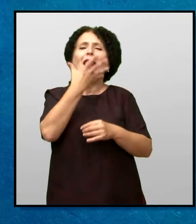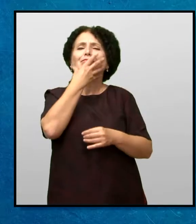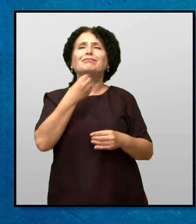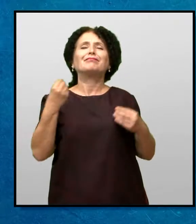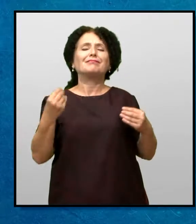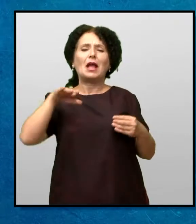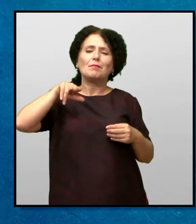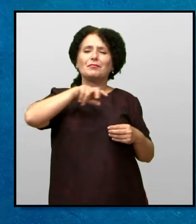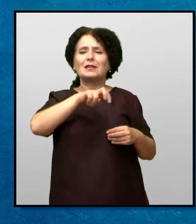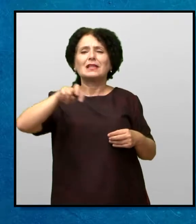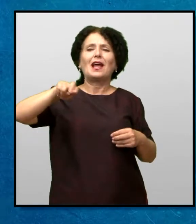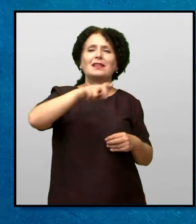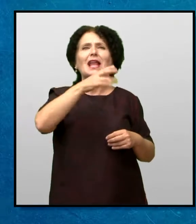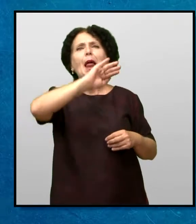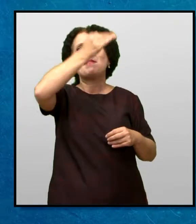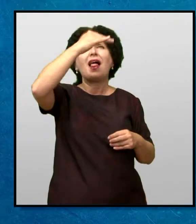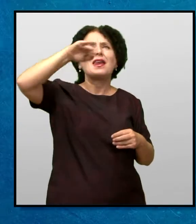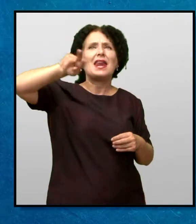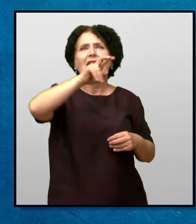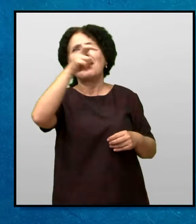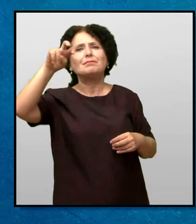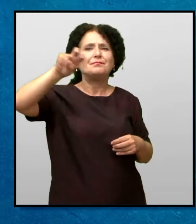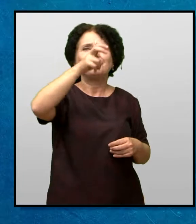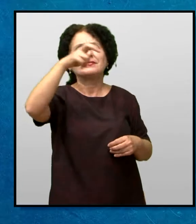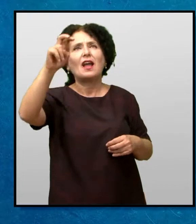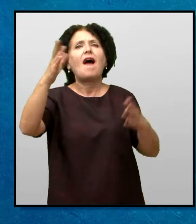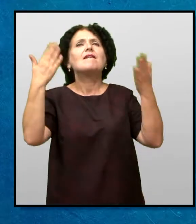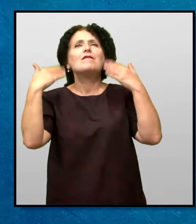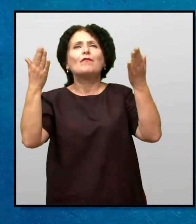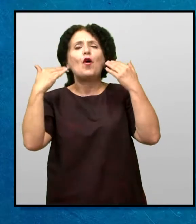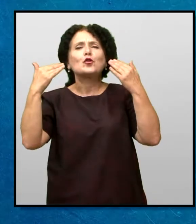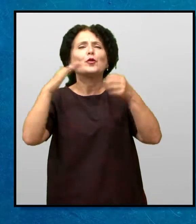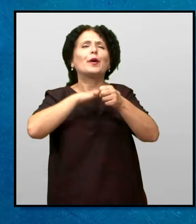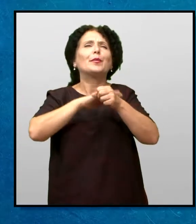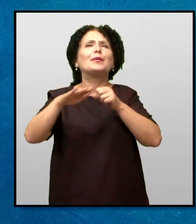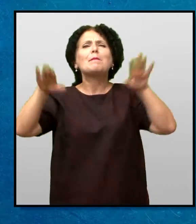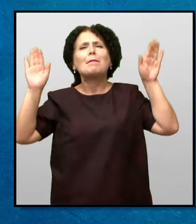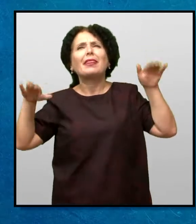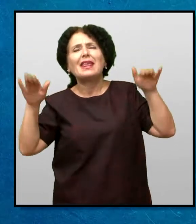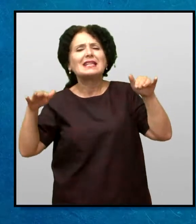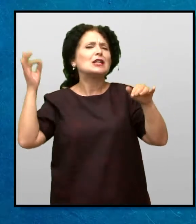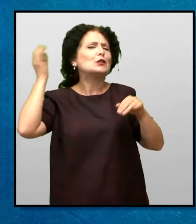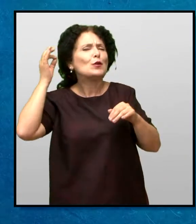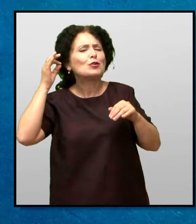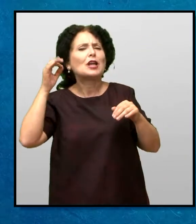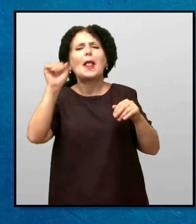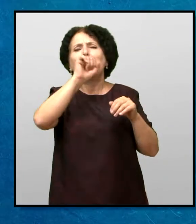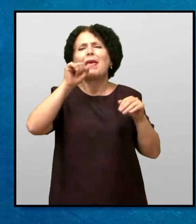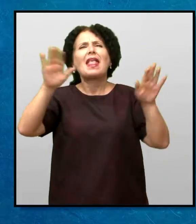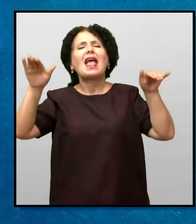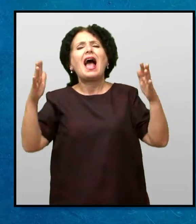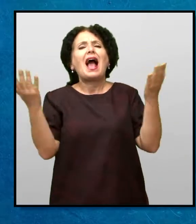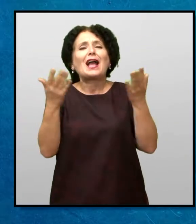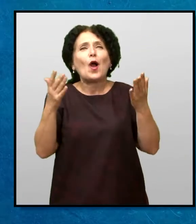Мери, додека се качуваше по страмнината на планината Воздухот го исполнува пеењето на птиците И